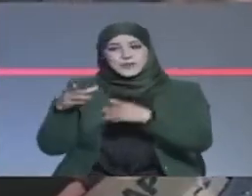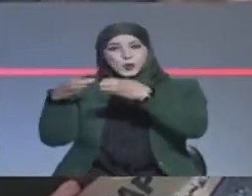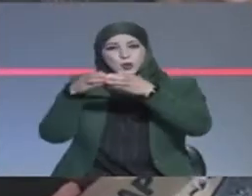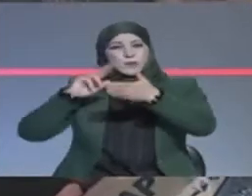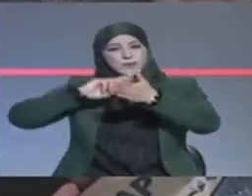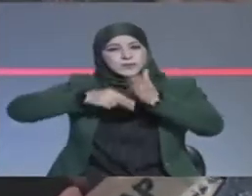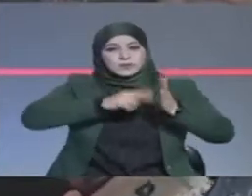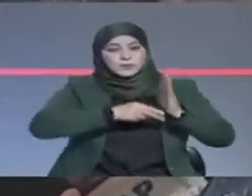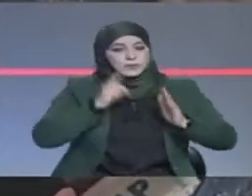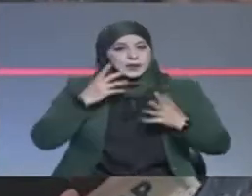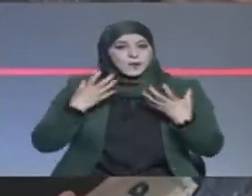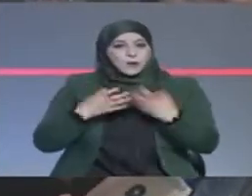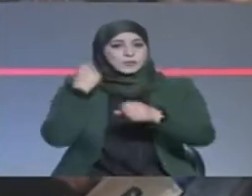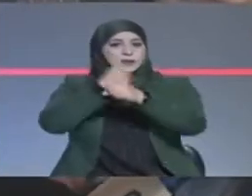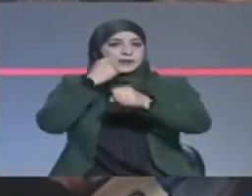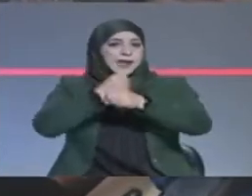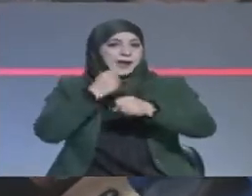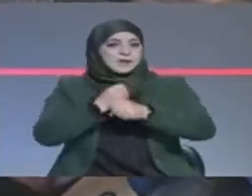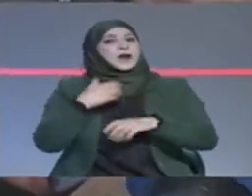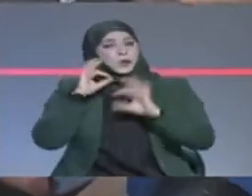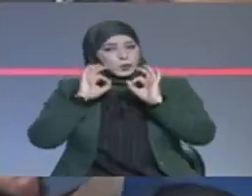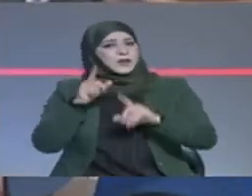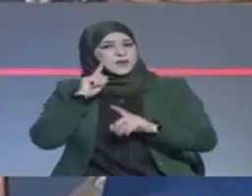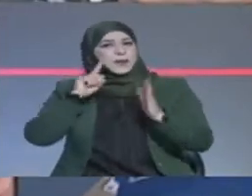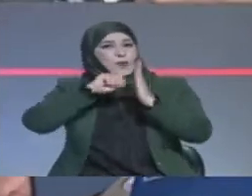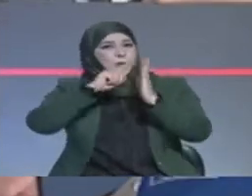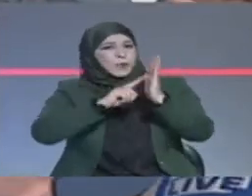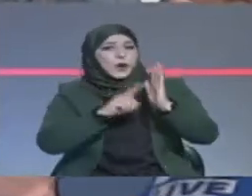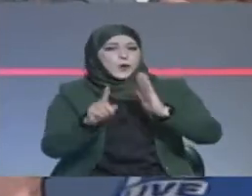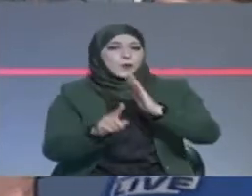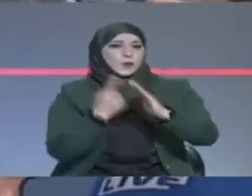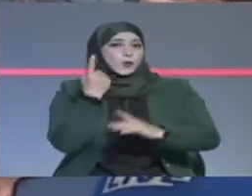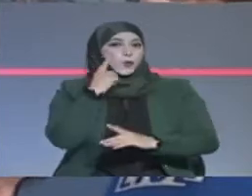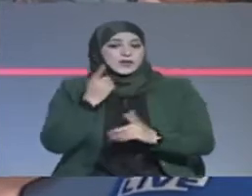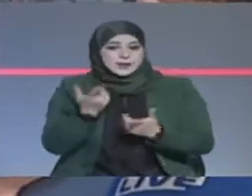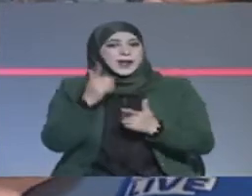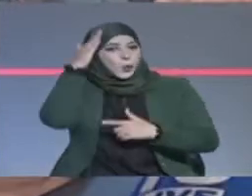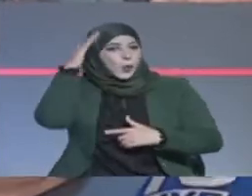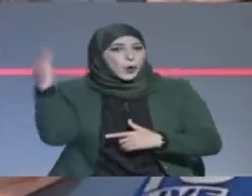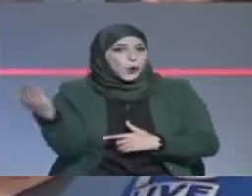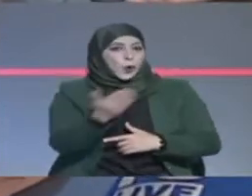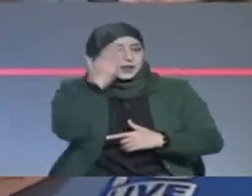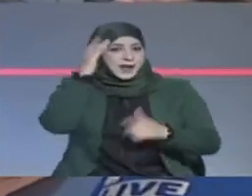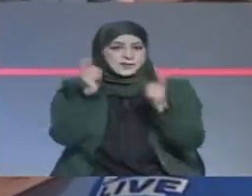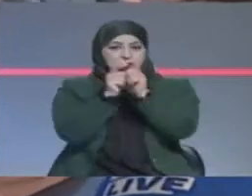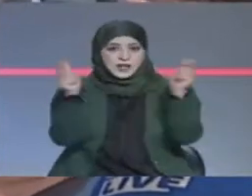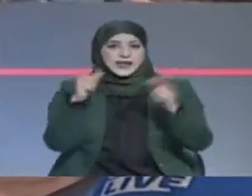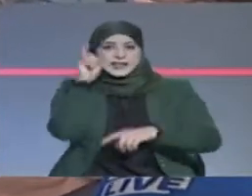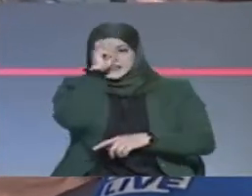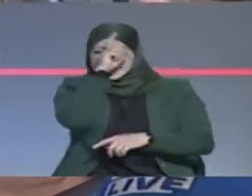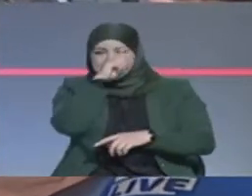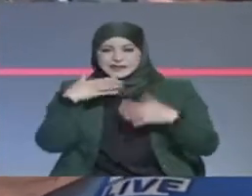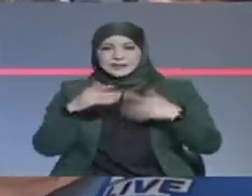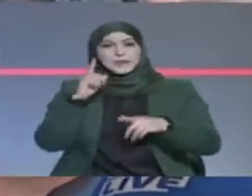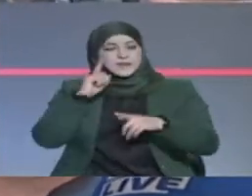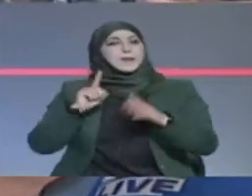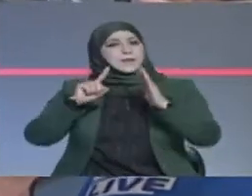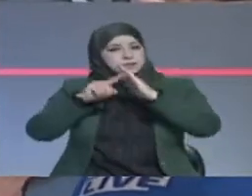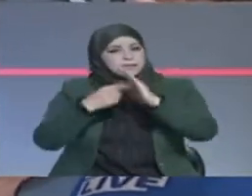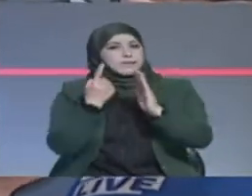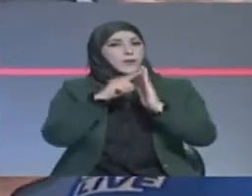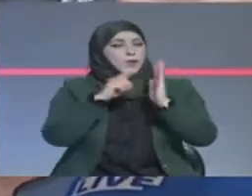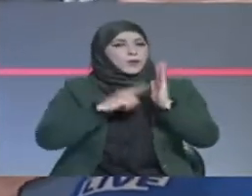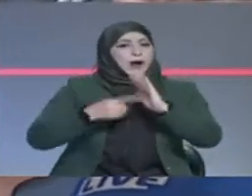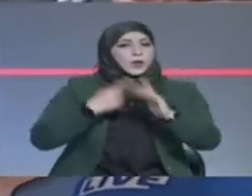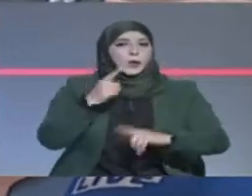حبينا نخدمه بهم ثم حاجات ثم أولويات الشركة تعرف وتمر بصعوبات كبيرة كانت ثم هي عندها أولويات أخرى معناها نحن